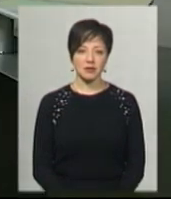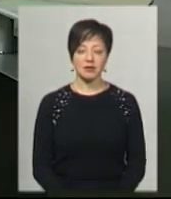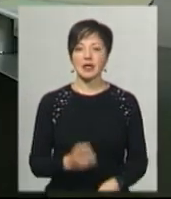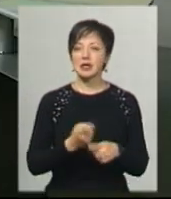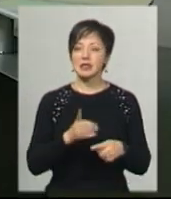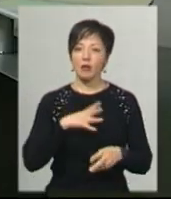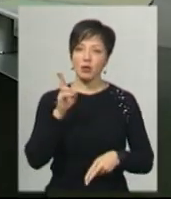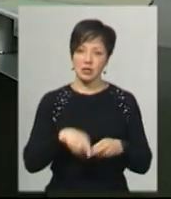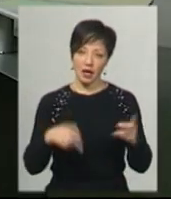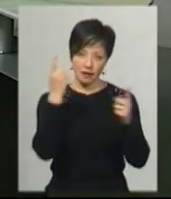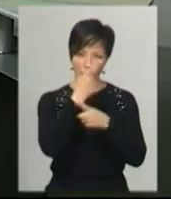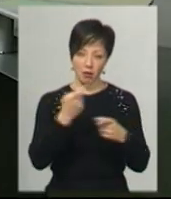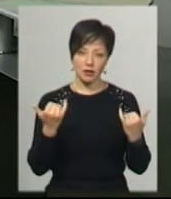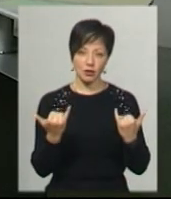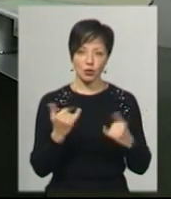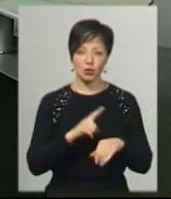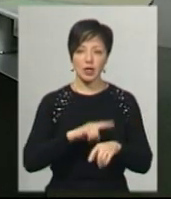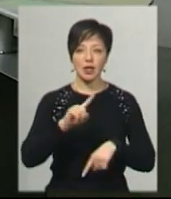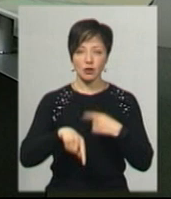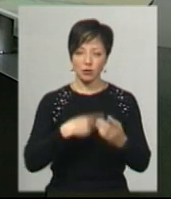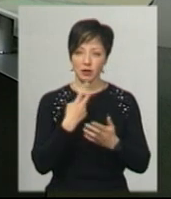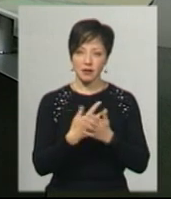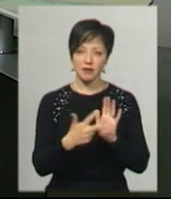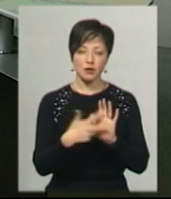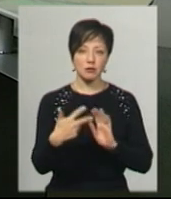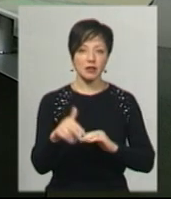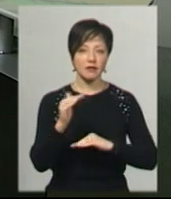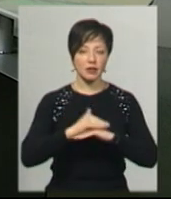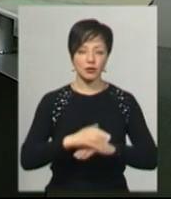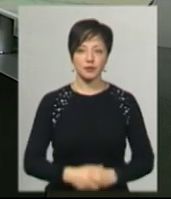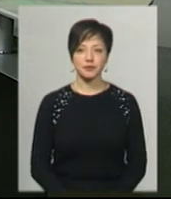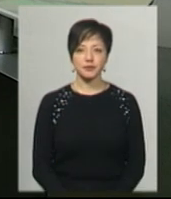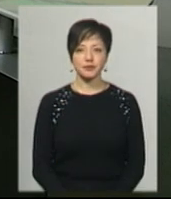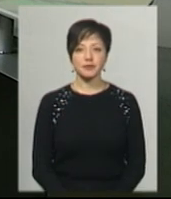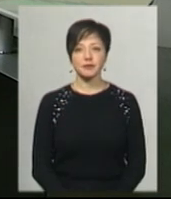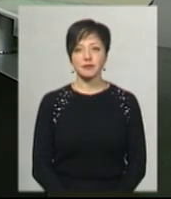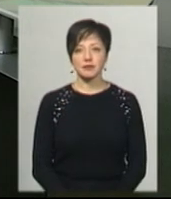Це була остання інформація на цю годину. Наступний випуск новин – дивіться о 20.30.